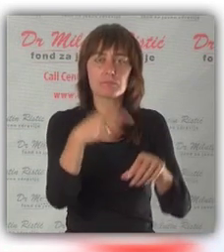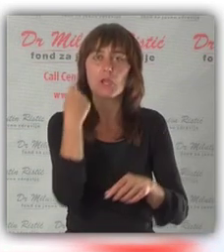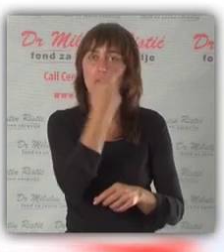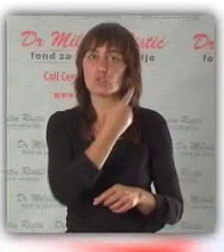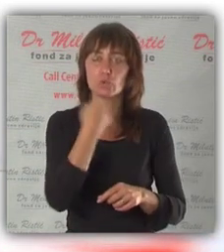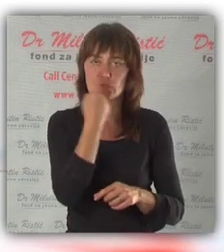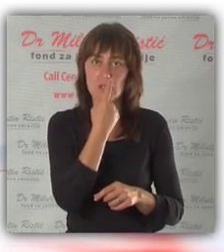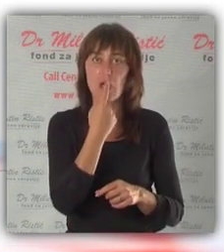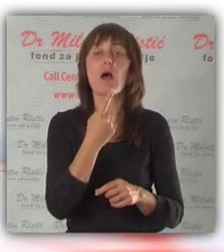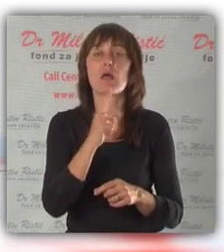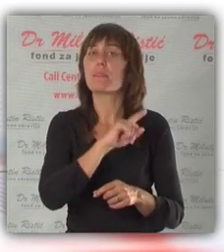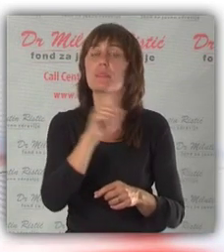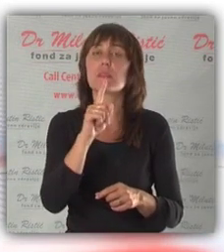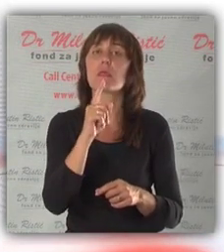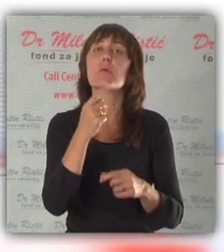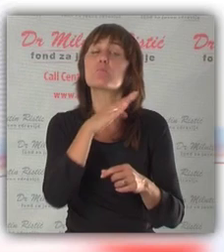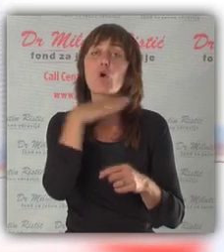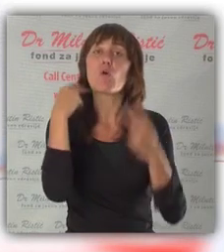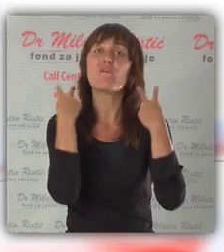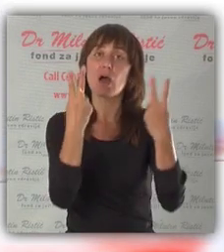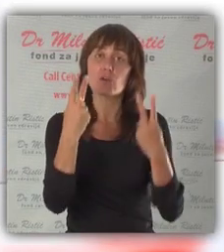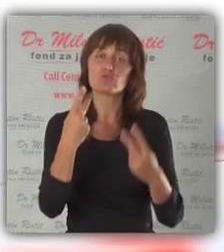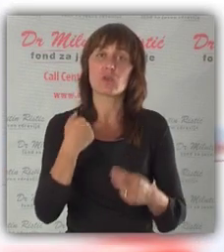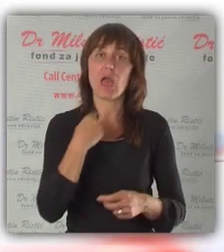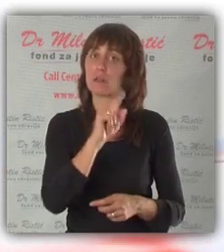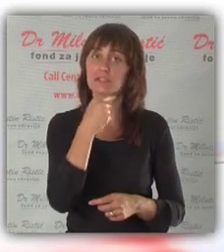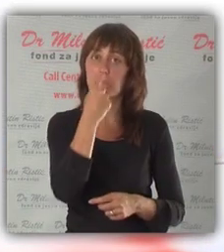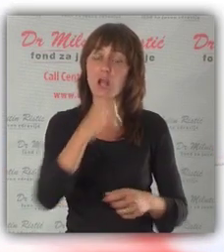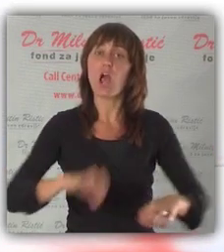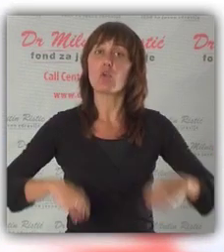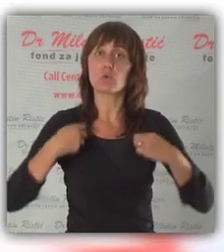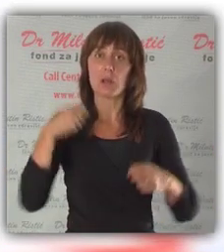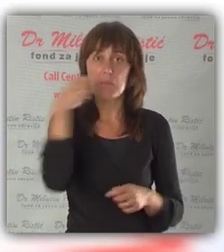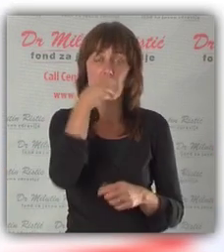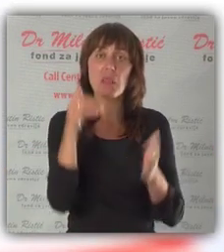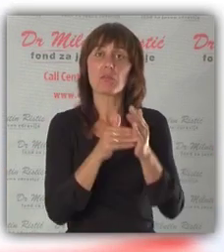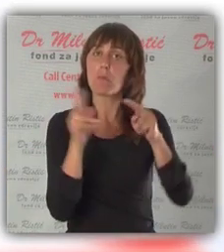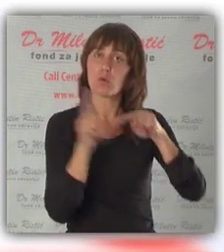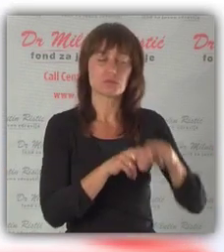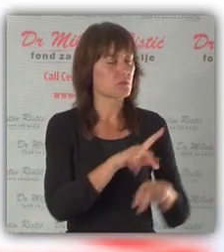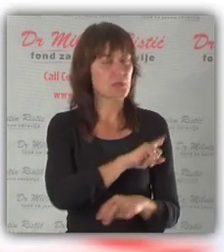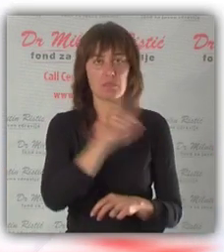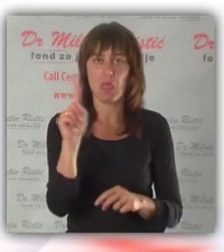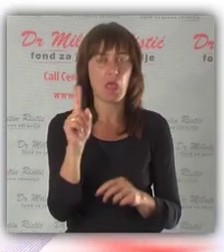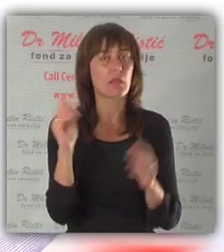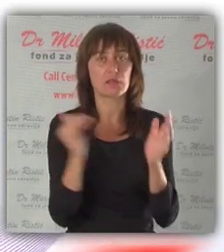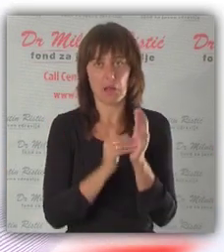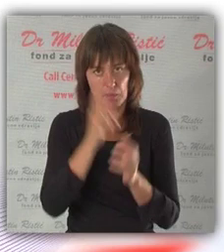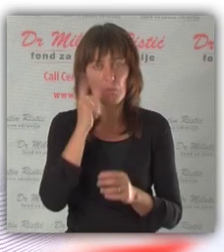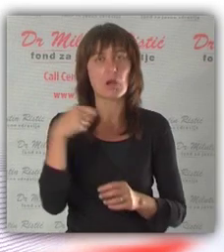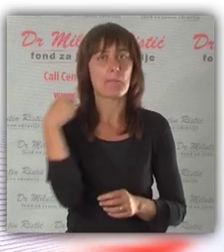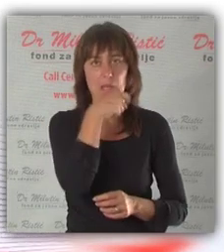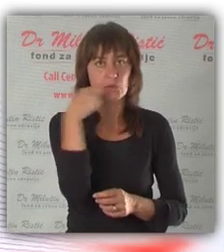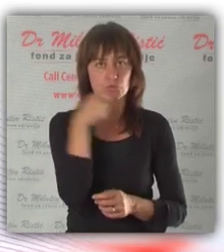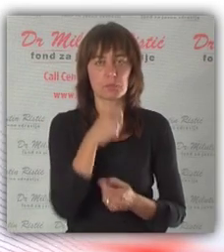iz ustne duplje, ali je naravno da je neophodno. Nisam rekao da jutrnje pranje treba izostaviti ili da ga